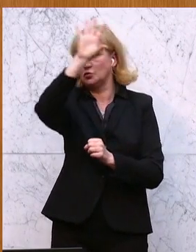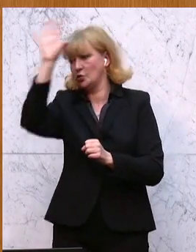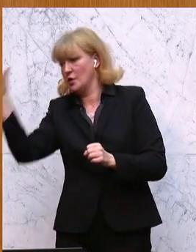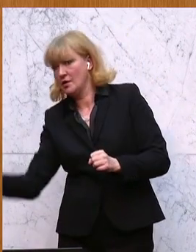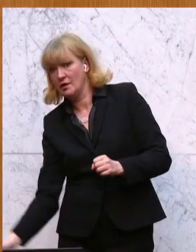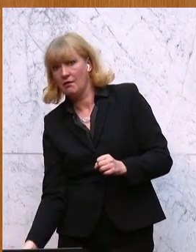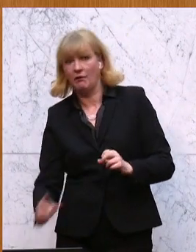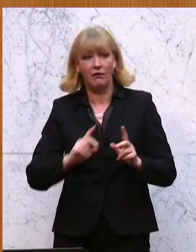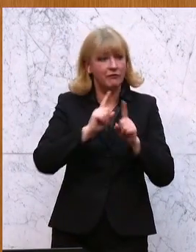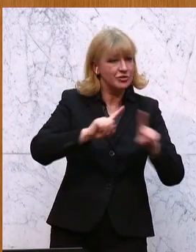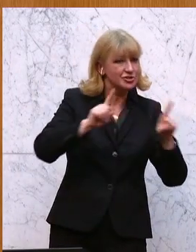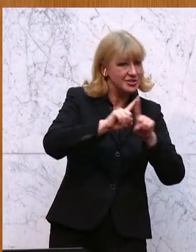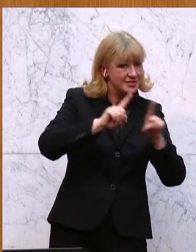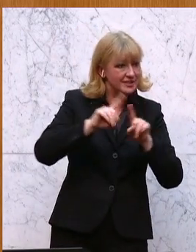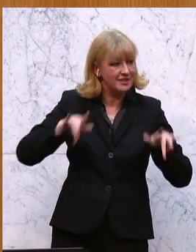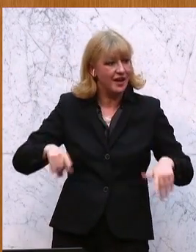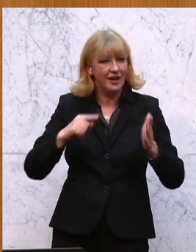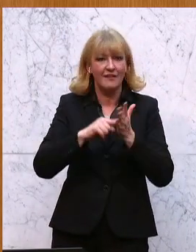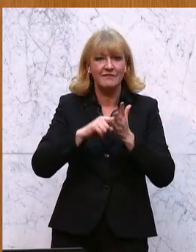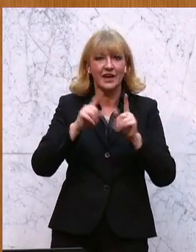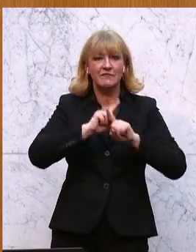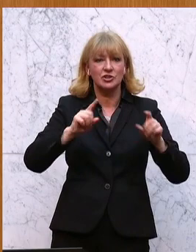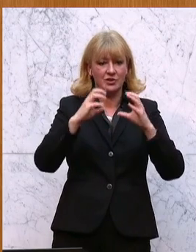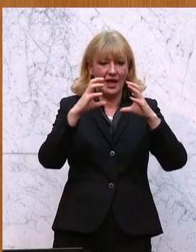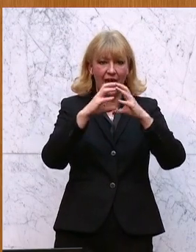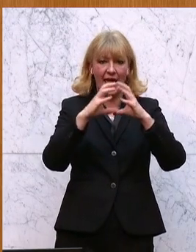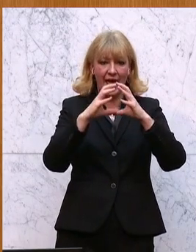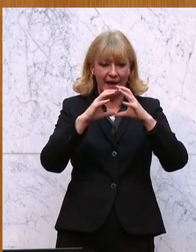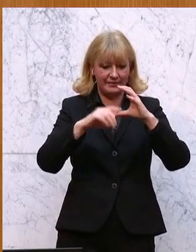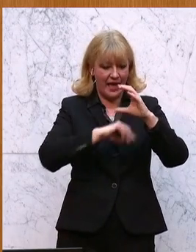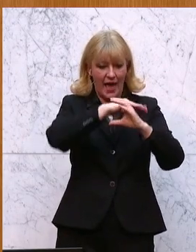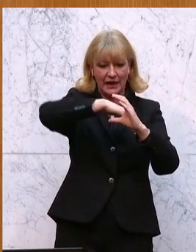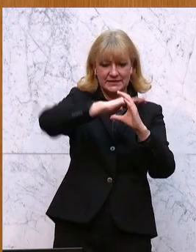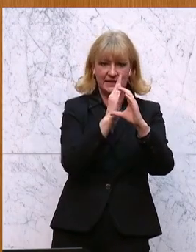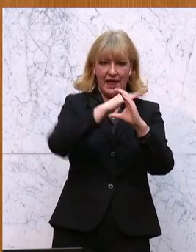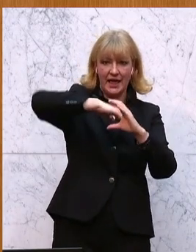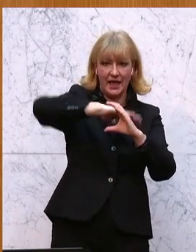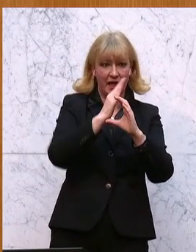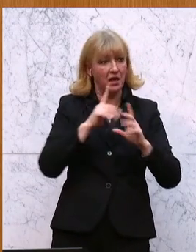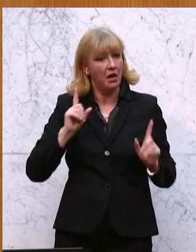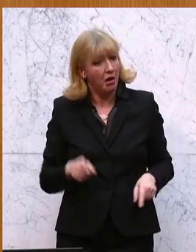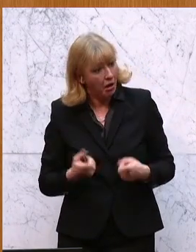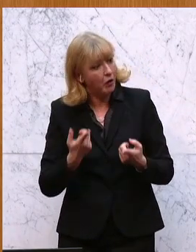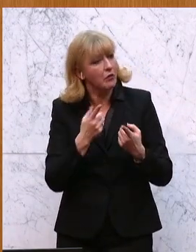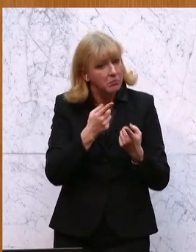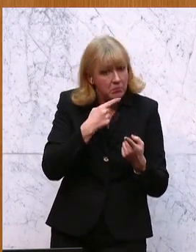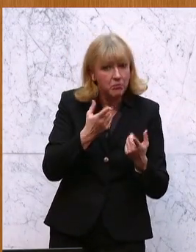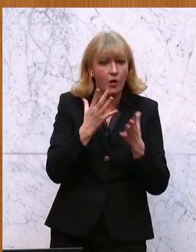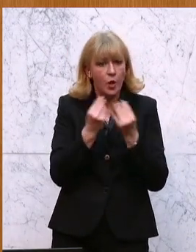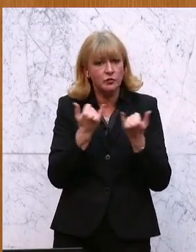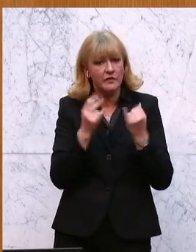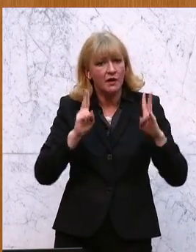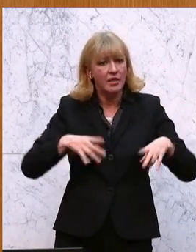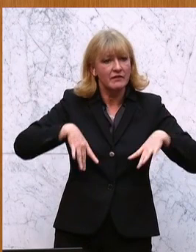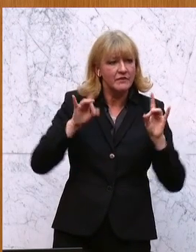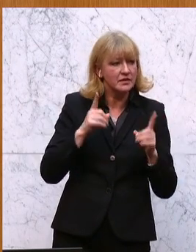unterschiedlich entwickeln aufgrund der verschiedenen Erdachsen. Und wir lernen aber auch, wie kompliziert Lösungen manches Mal zu finden sind, wenn die